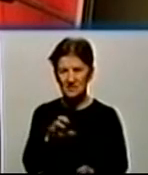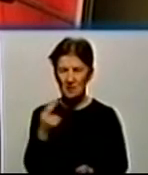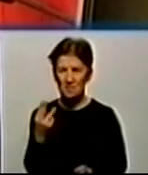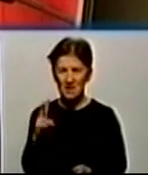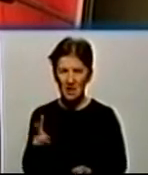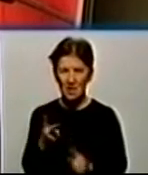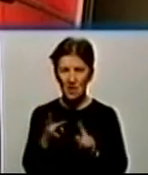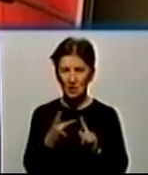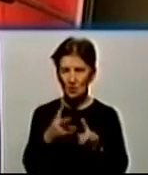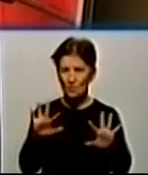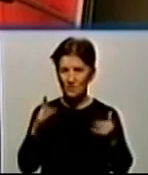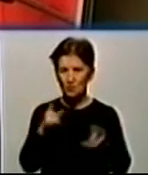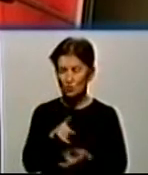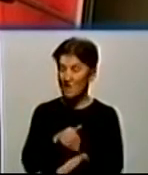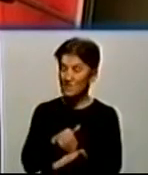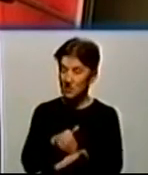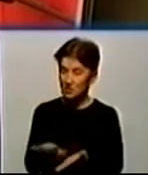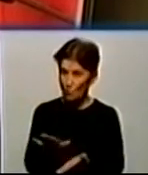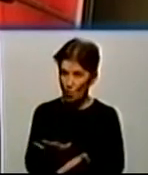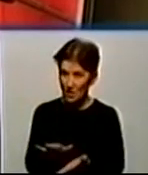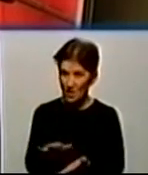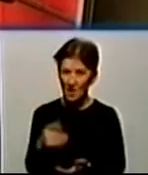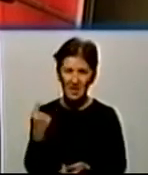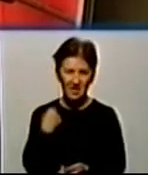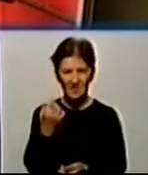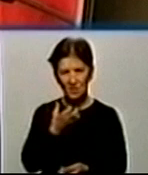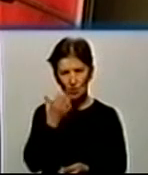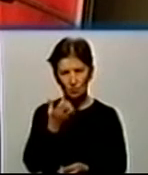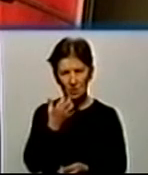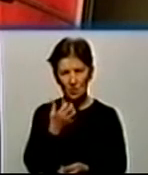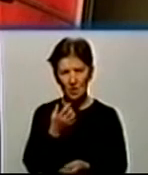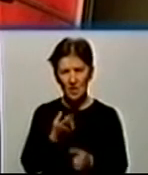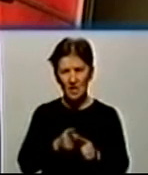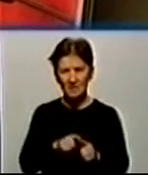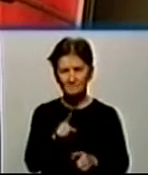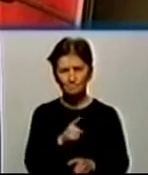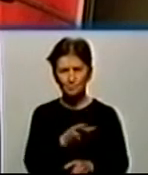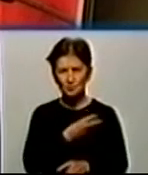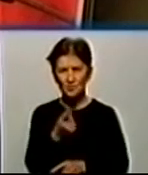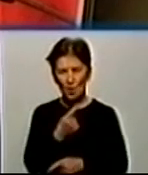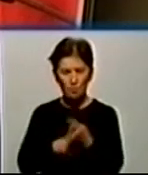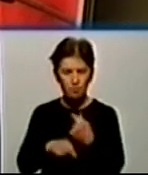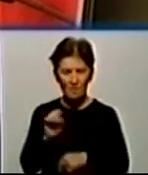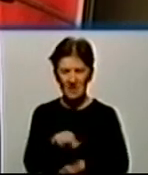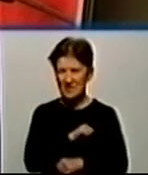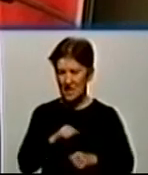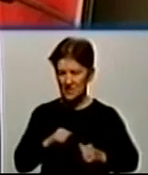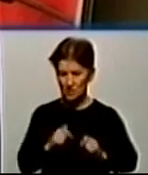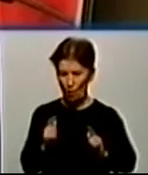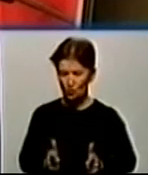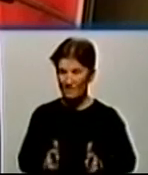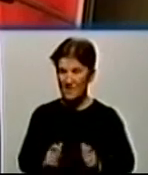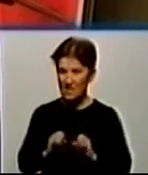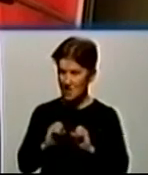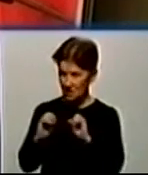Друге, у випадку відмови ДП «Кіровоград Тепло» ТОВЦНТІ «УНГА» повернути в добровільний порядок